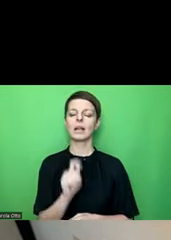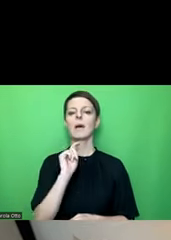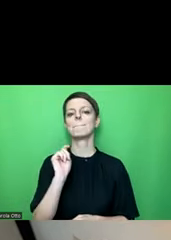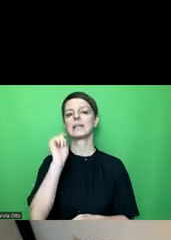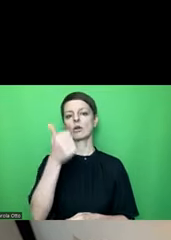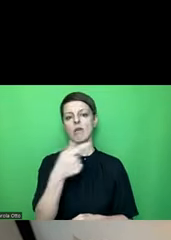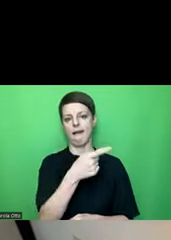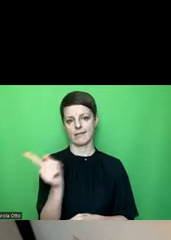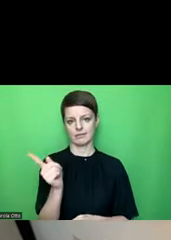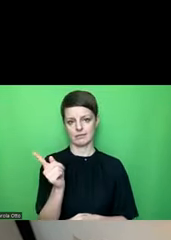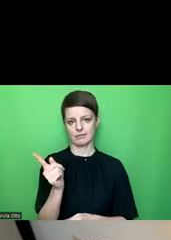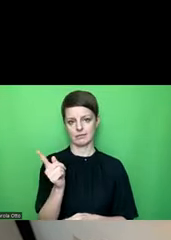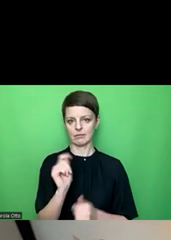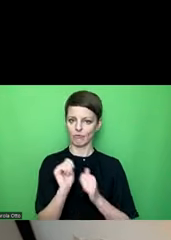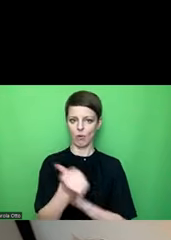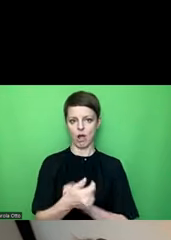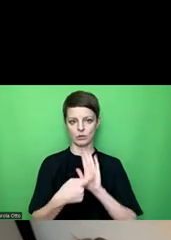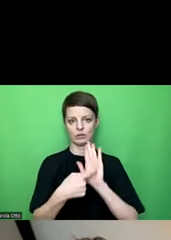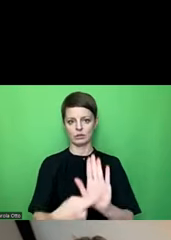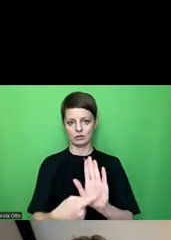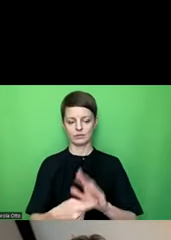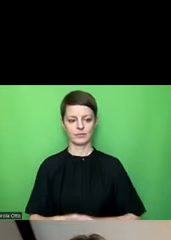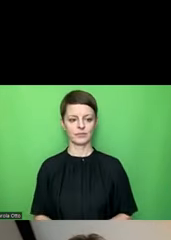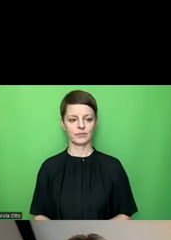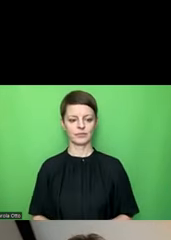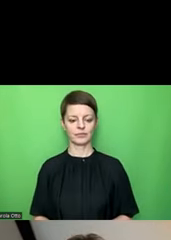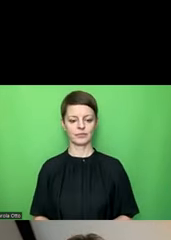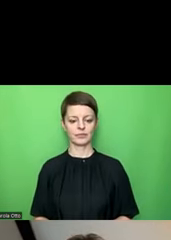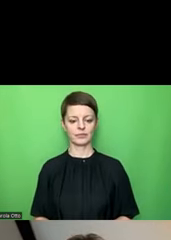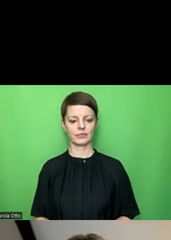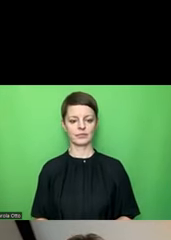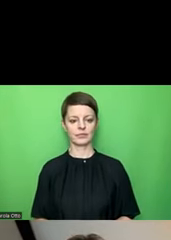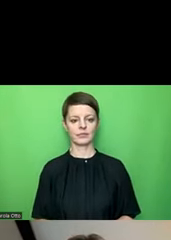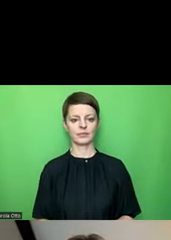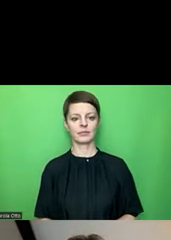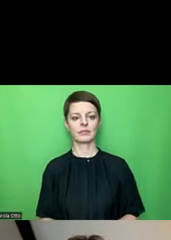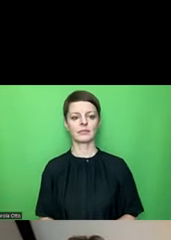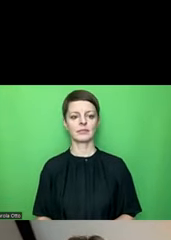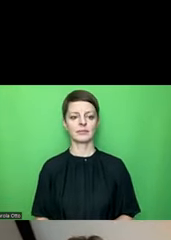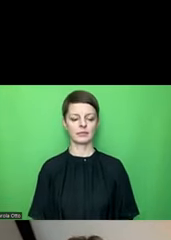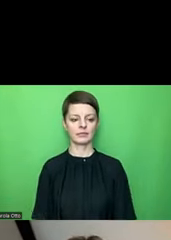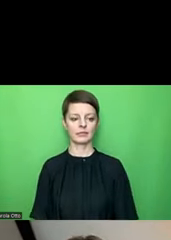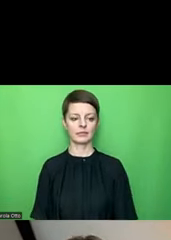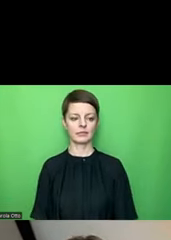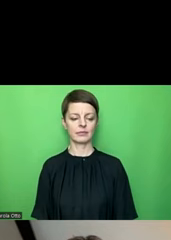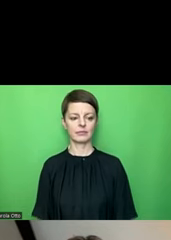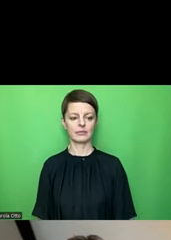habe, die es zu sagen gibt. Tabsch, erweiterte Check, Power, 20, 3, 20,